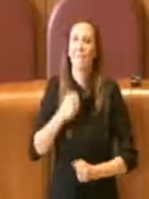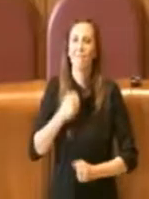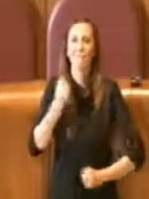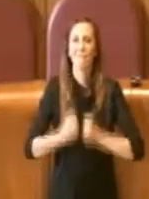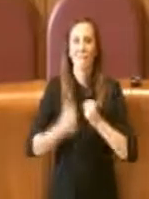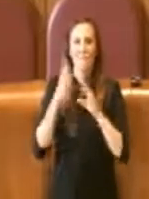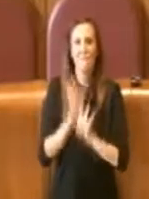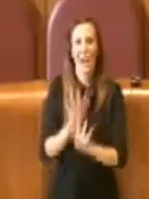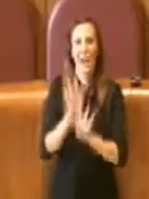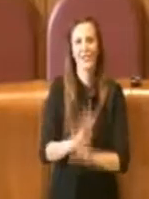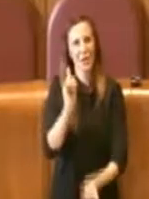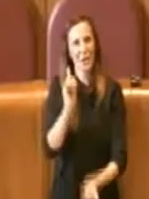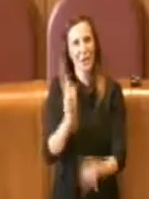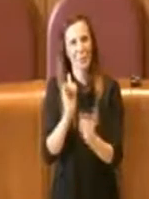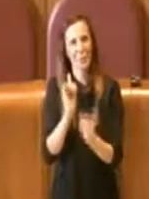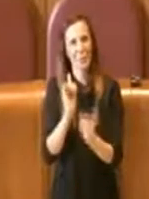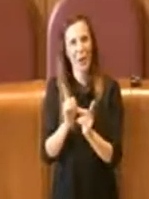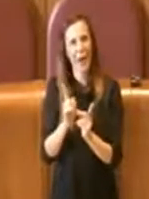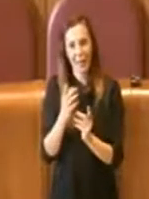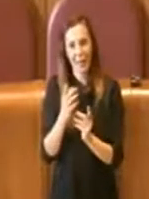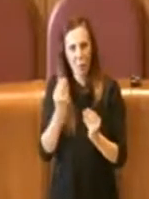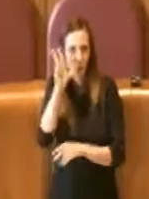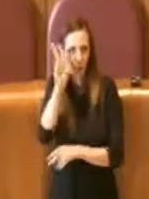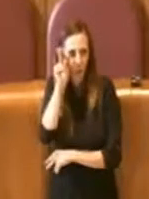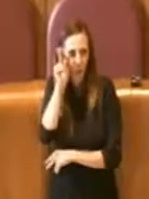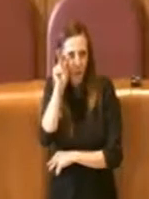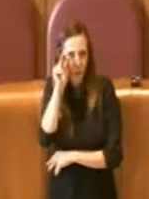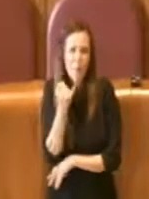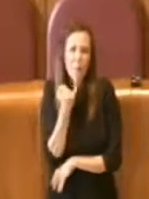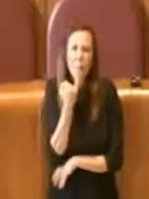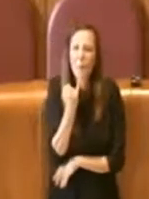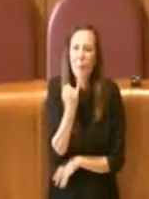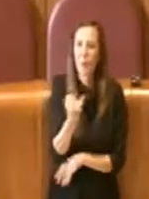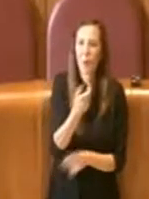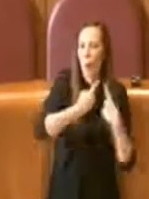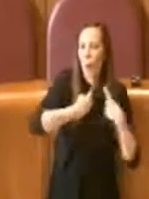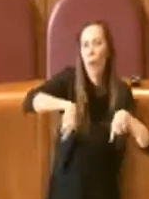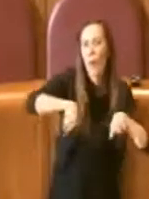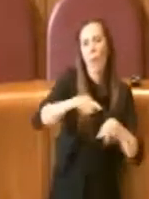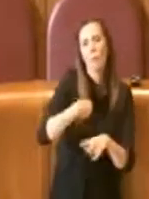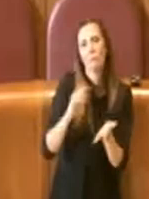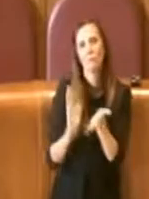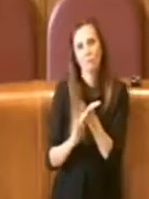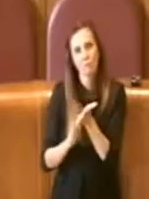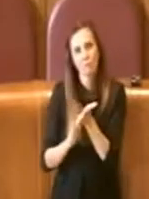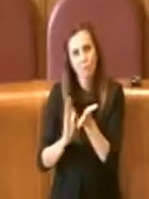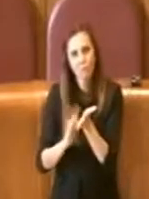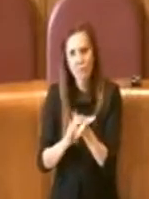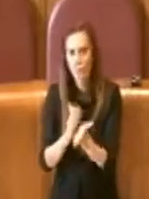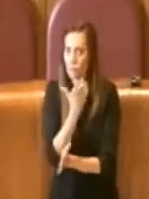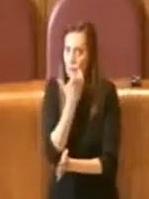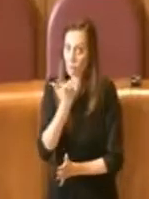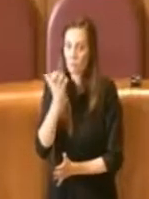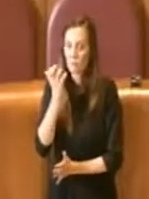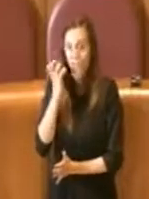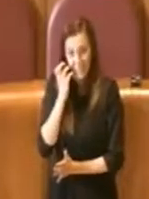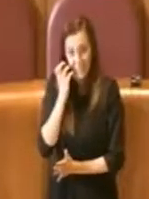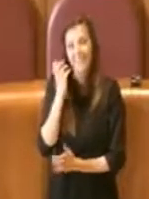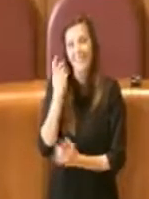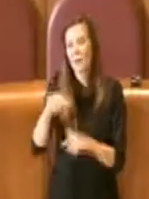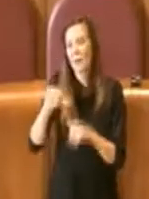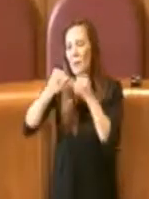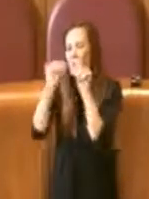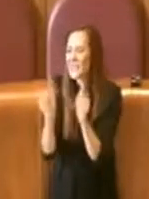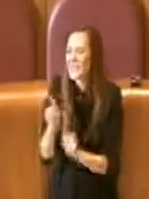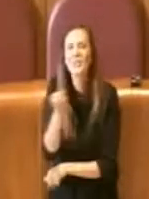e questo fa capire come ognuno di noi nel suo piccolo gli renda merito, apprezzi ed abbia apprezzato il suo stile